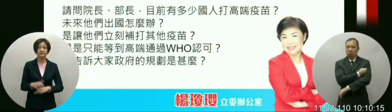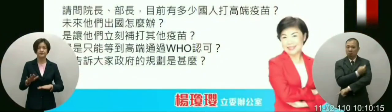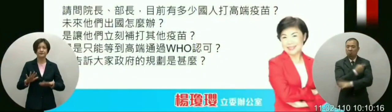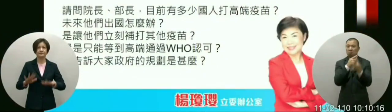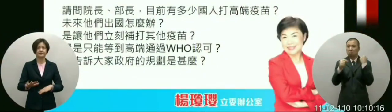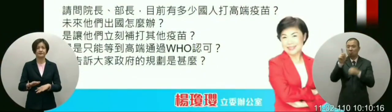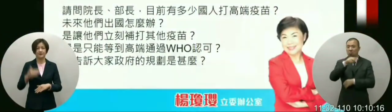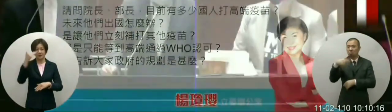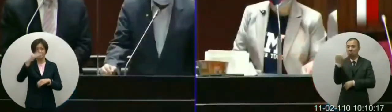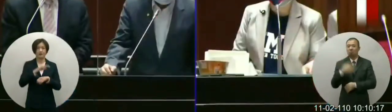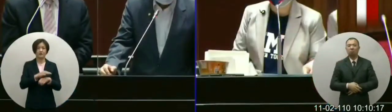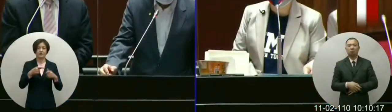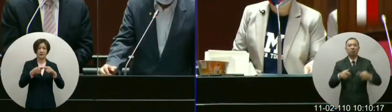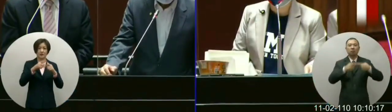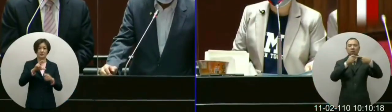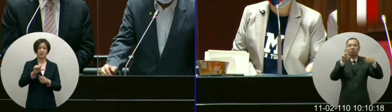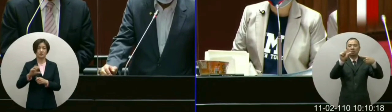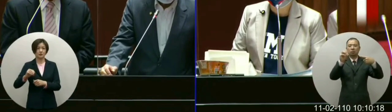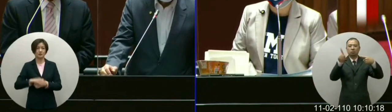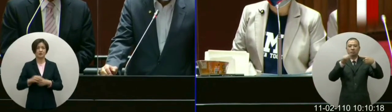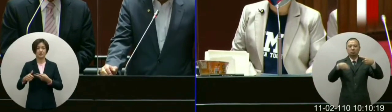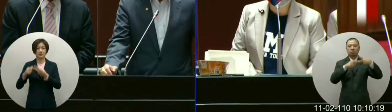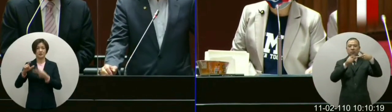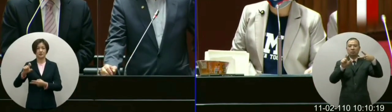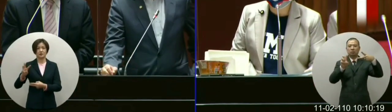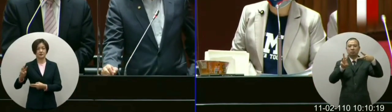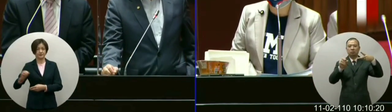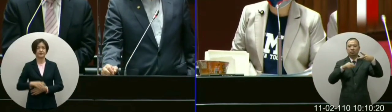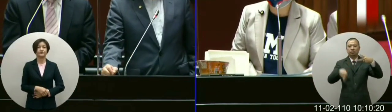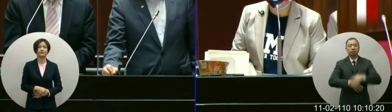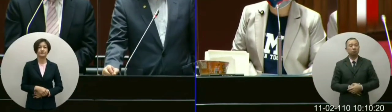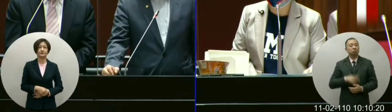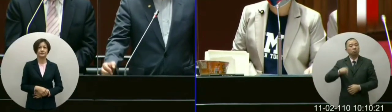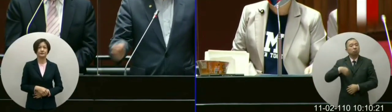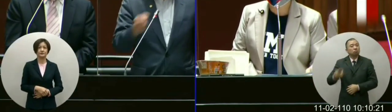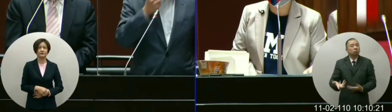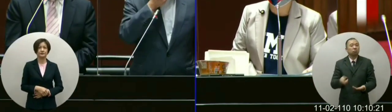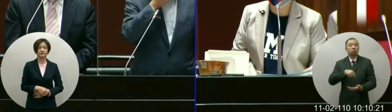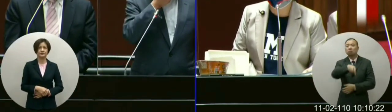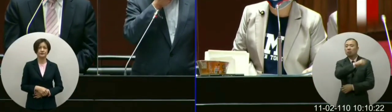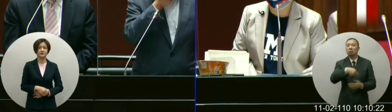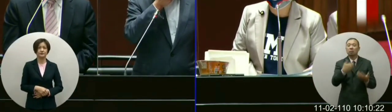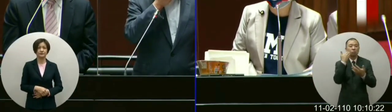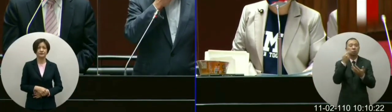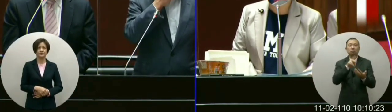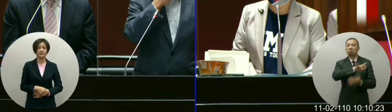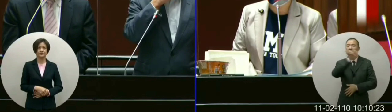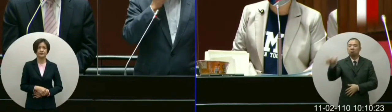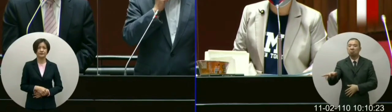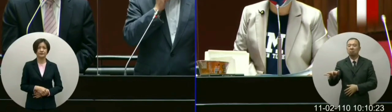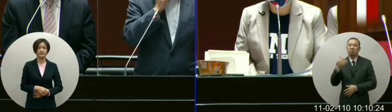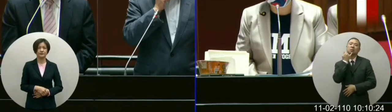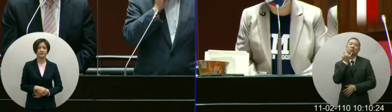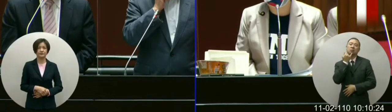我们现在打第一季的75万第二季的63万好那接下来怎么办呢这些人如果他要出国当然